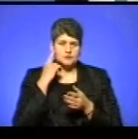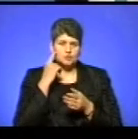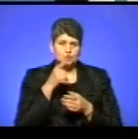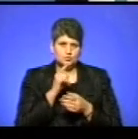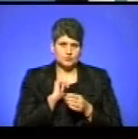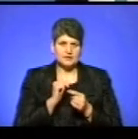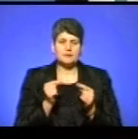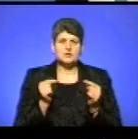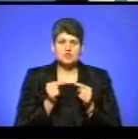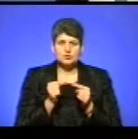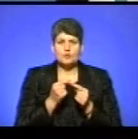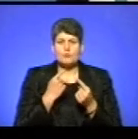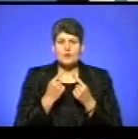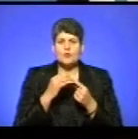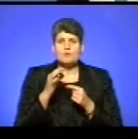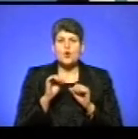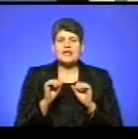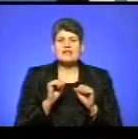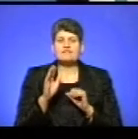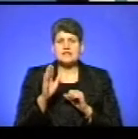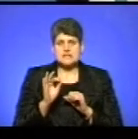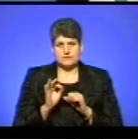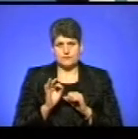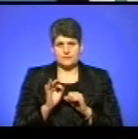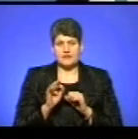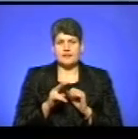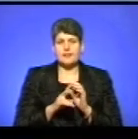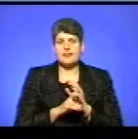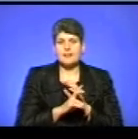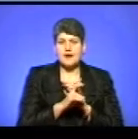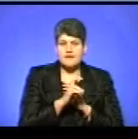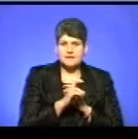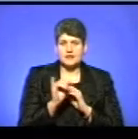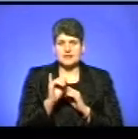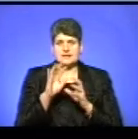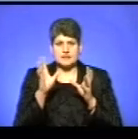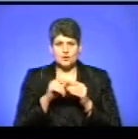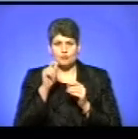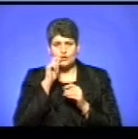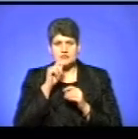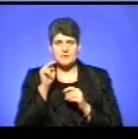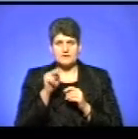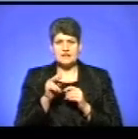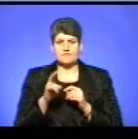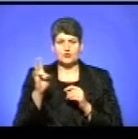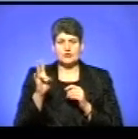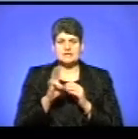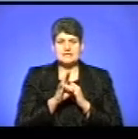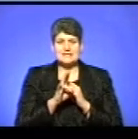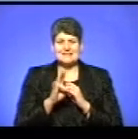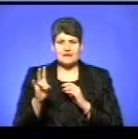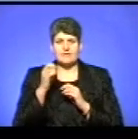і нам чітко ми говоримо про керівництво і лаври, і загалом Української православної церкви у підпорядкуванні